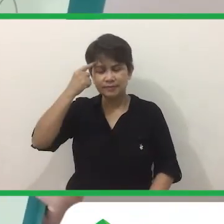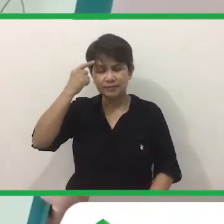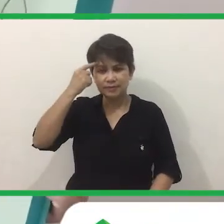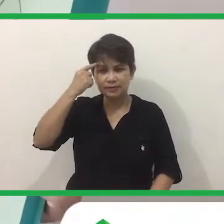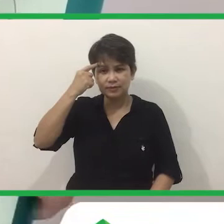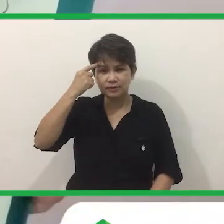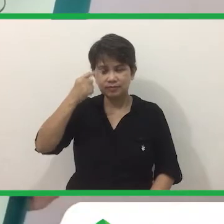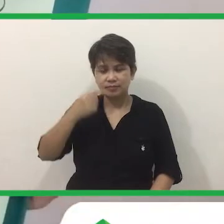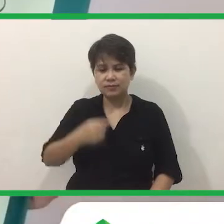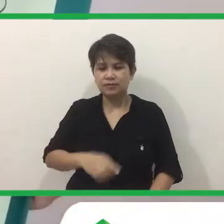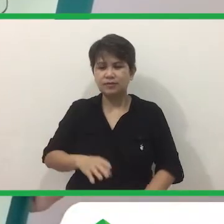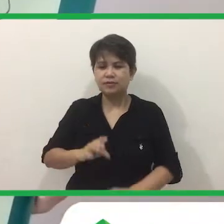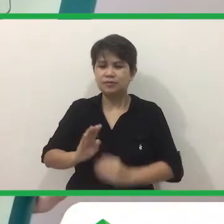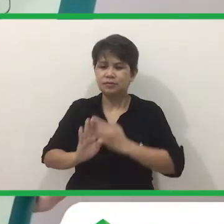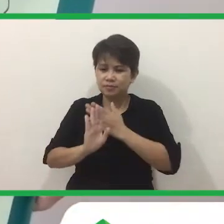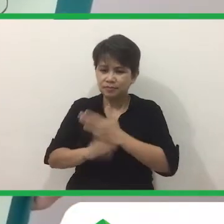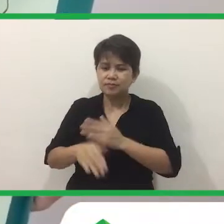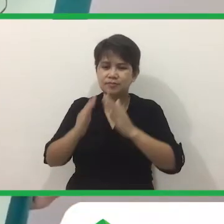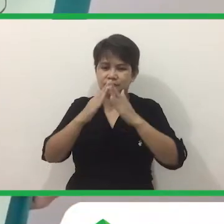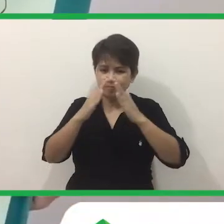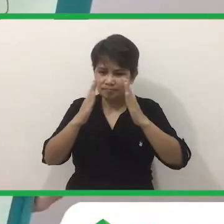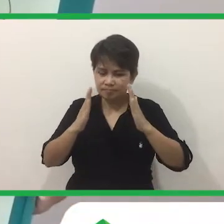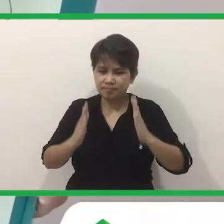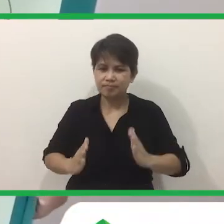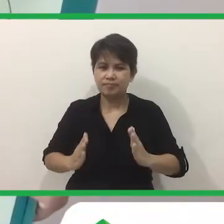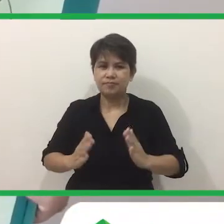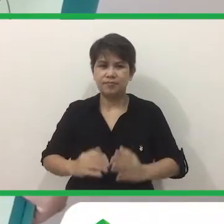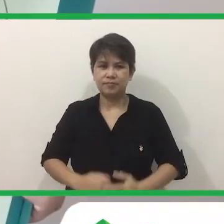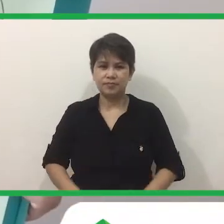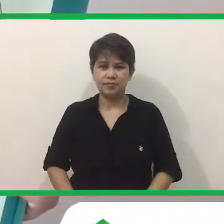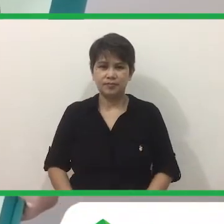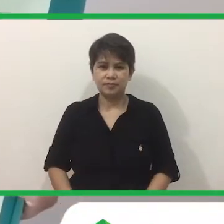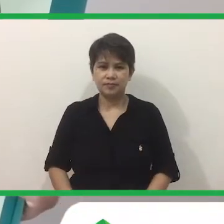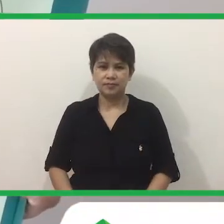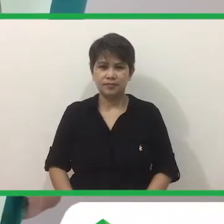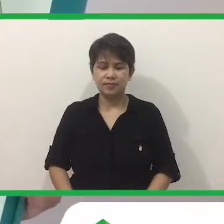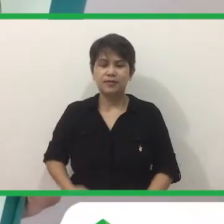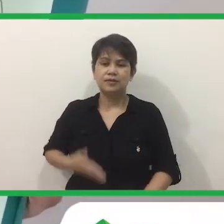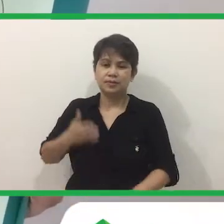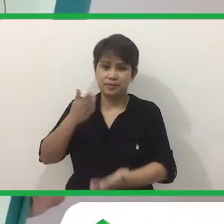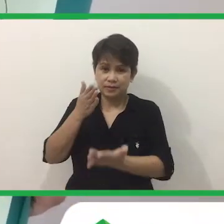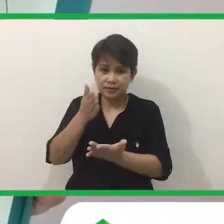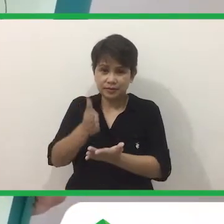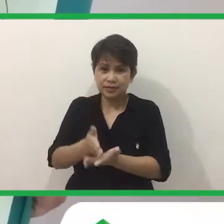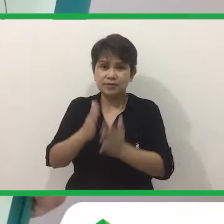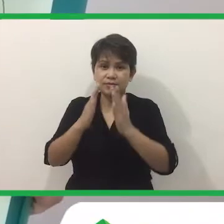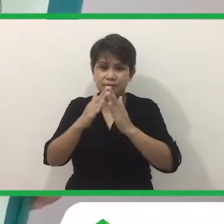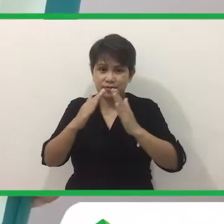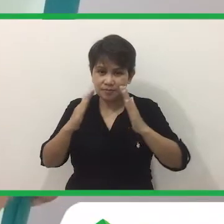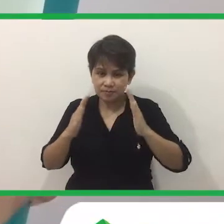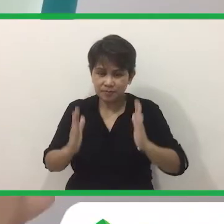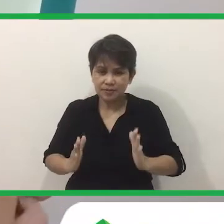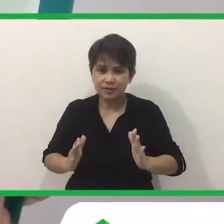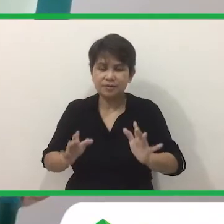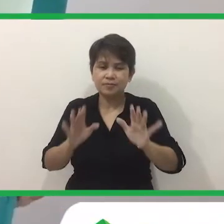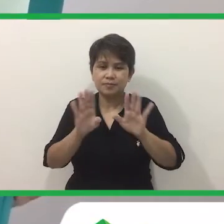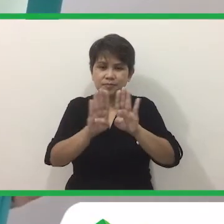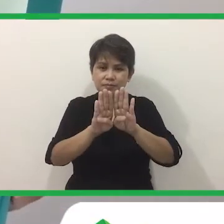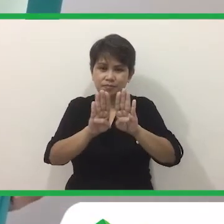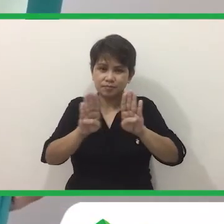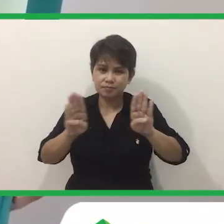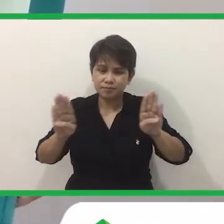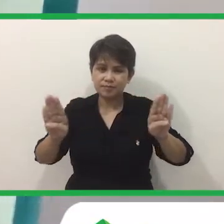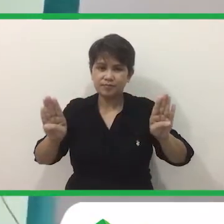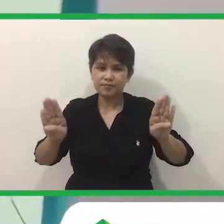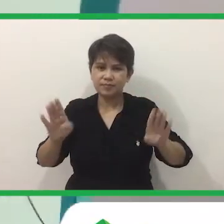na umuwi na lang ng aming bahay At pagdating ko sa bahay Pagbukas ko ng